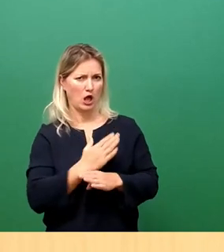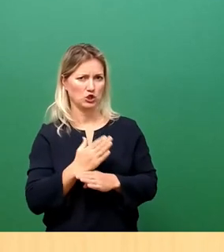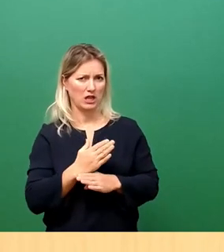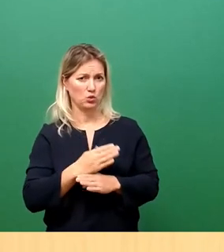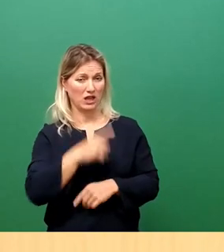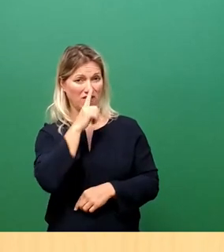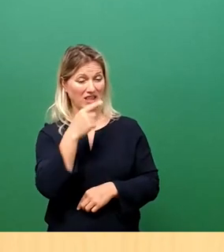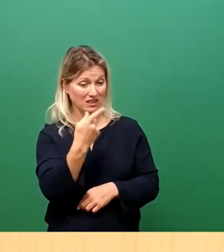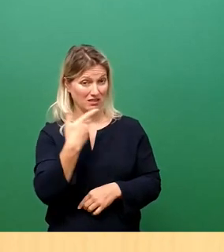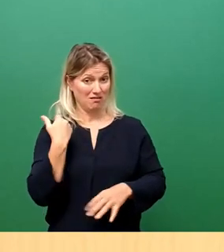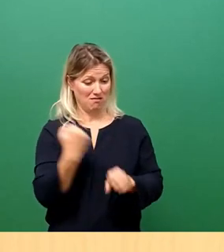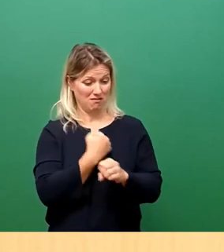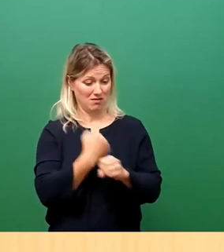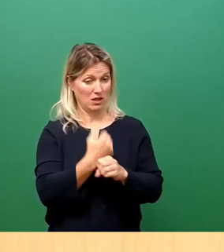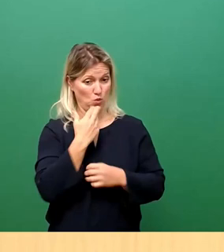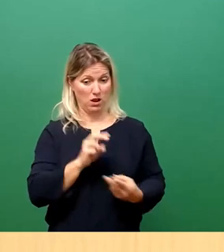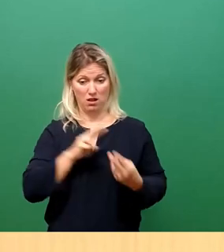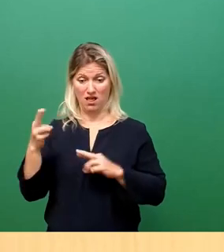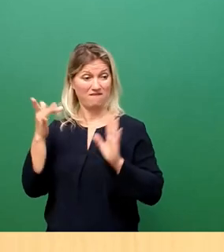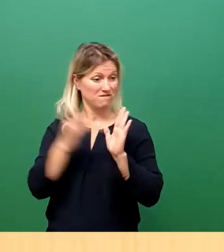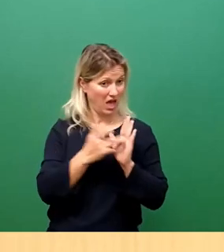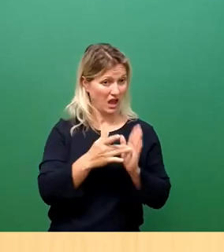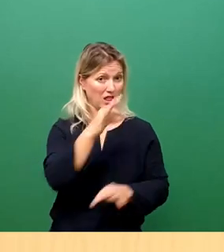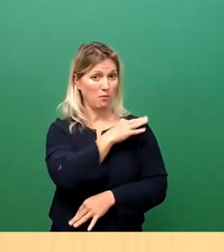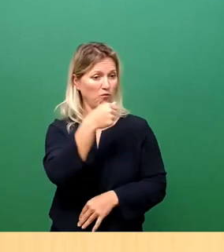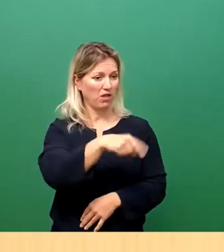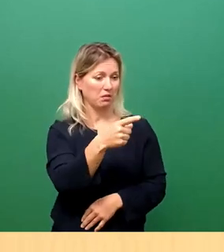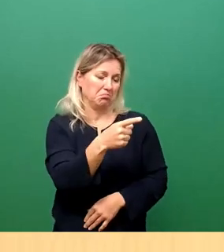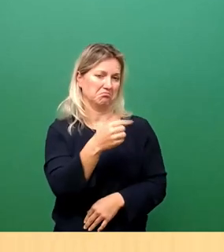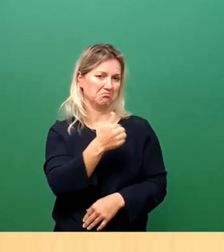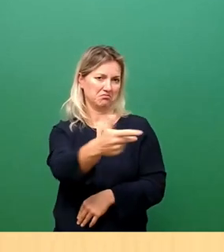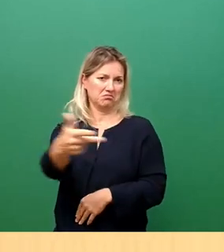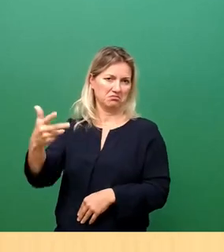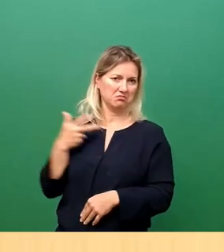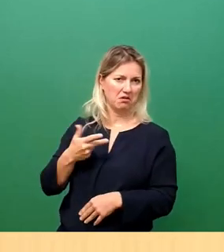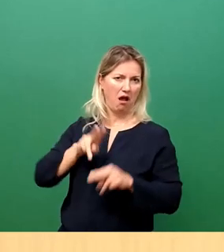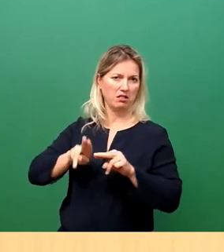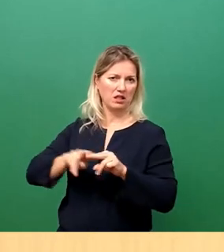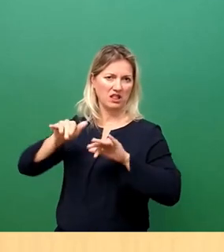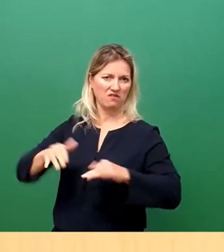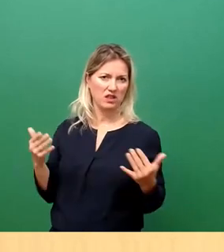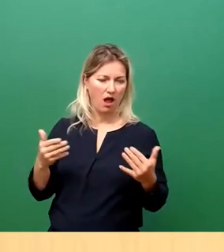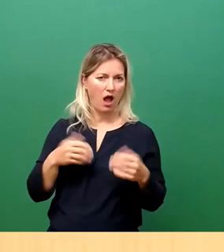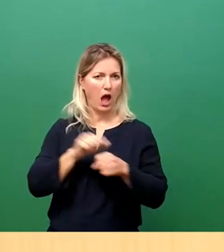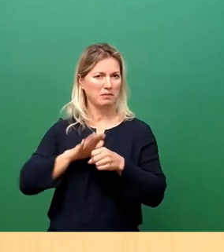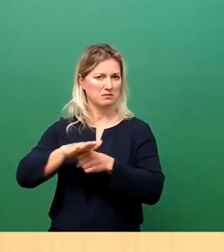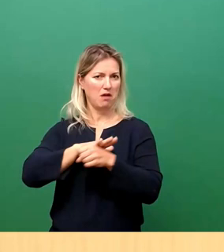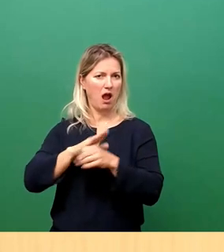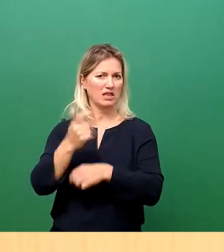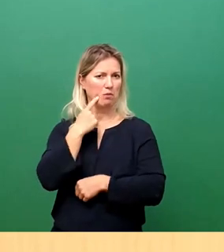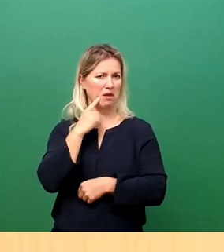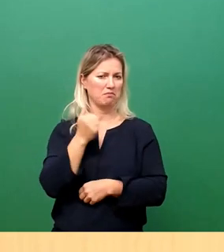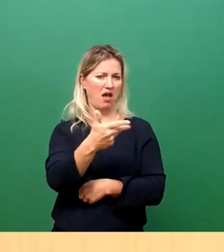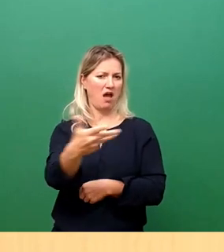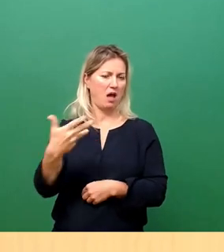Impfpflicht wechseln will oder muss, dem stehen auch so genug Alternativen zur Verfügung. Der Arbeitsmarkt bietet momentan glücklicherweise genug